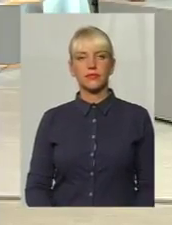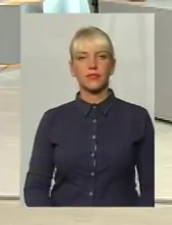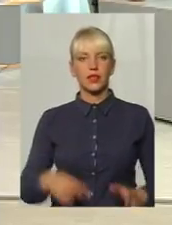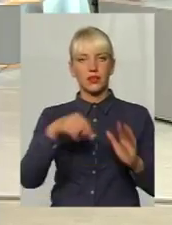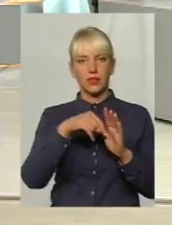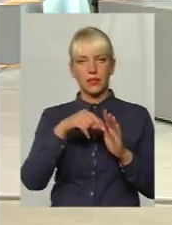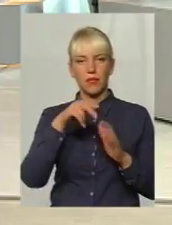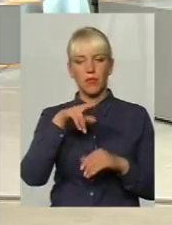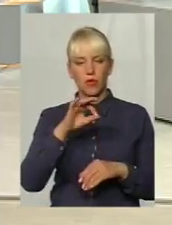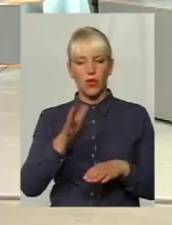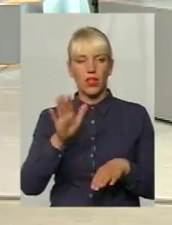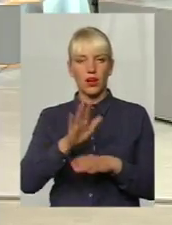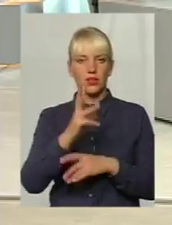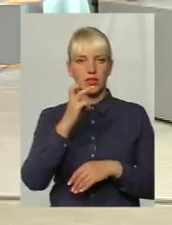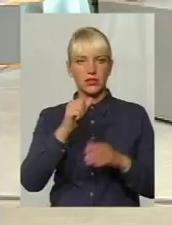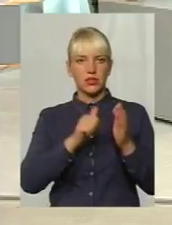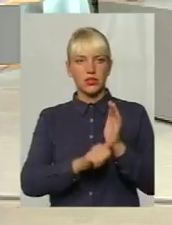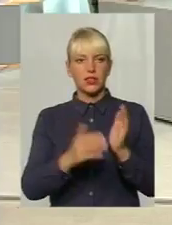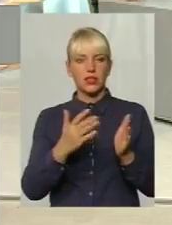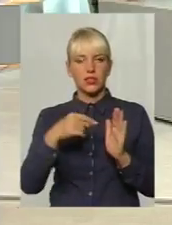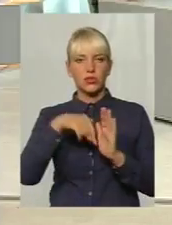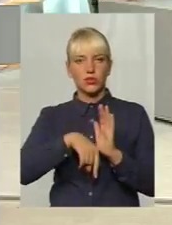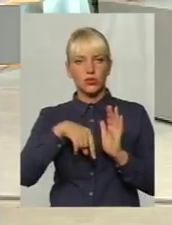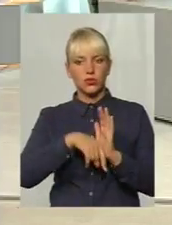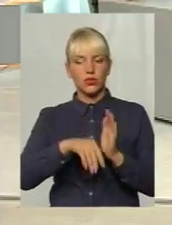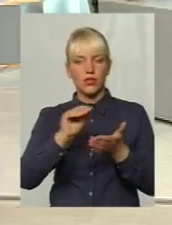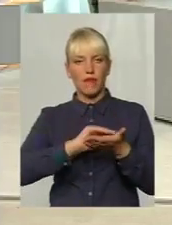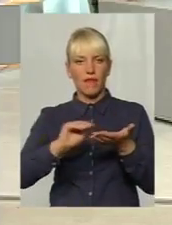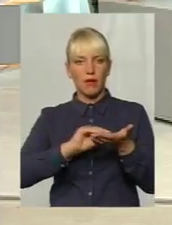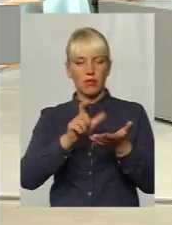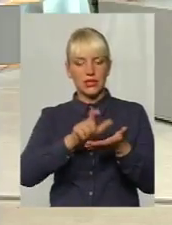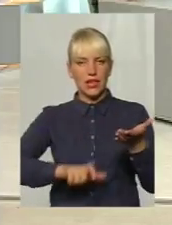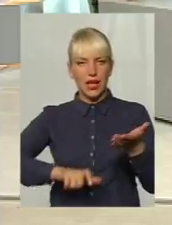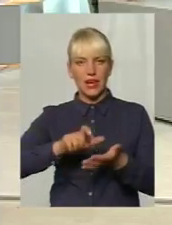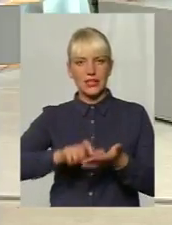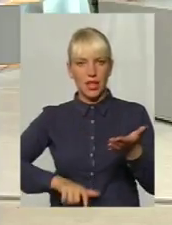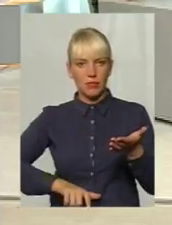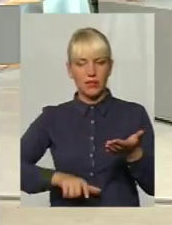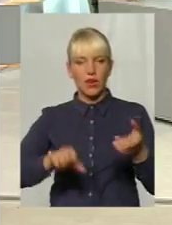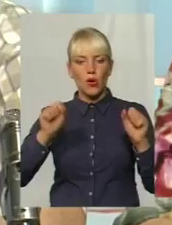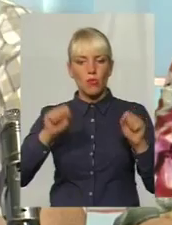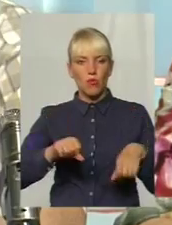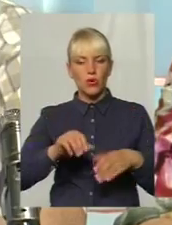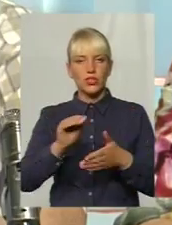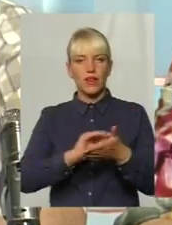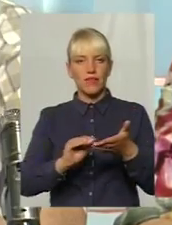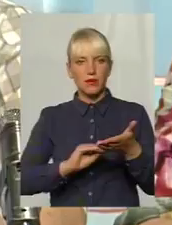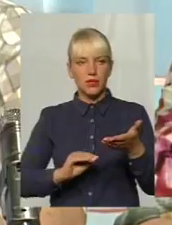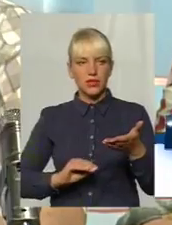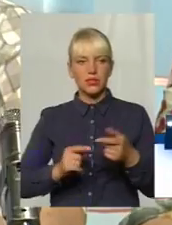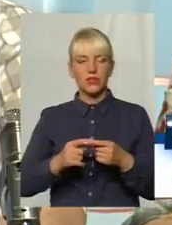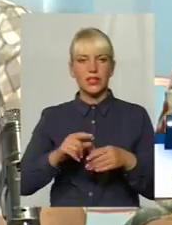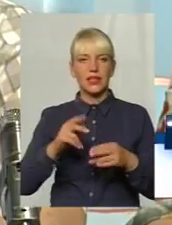наказу 360, який стосується виписки рецептів можна виписувати знеболення на